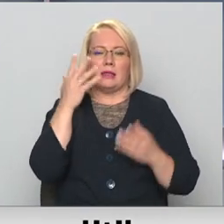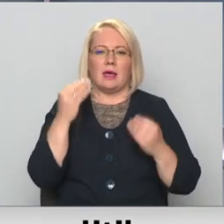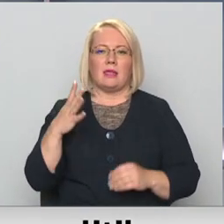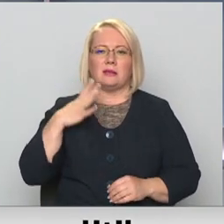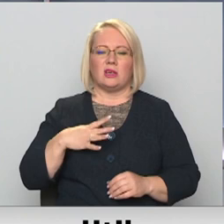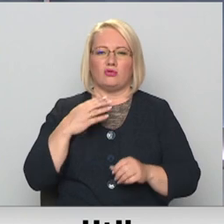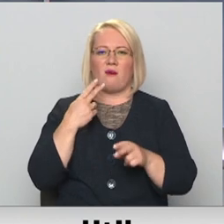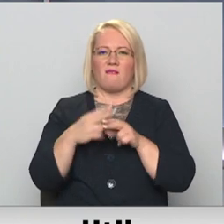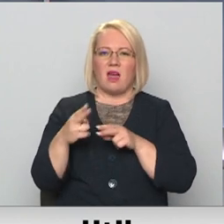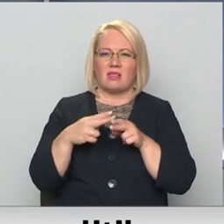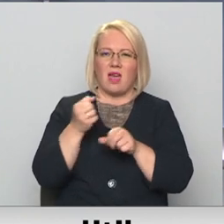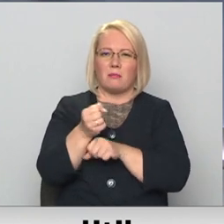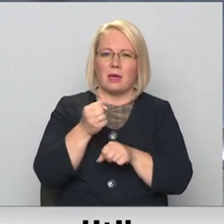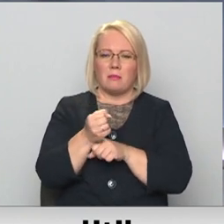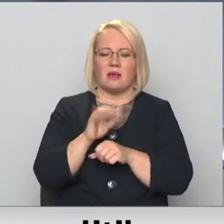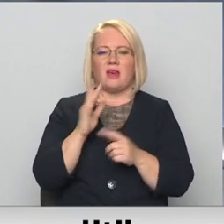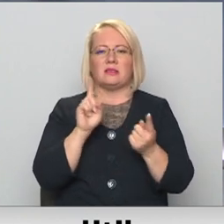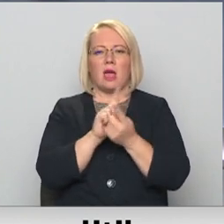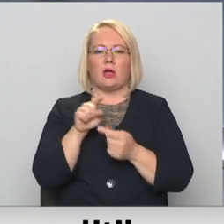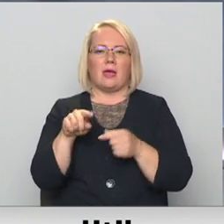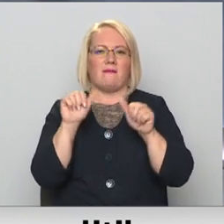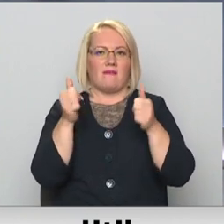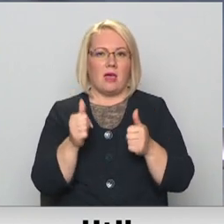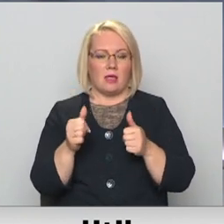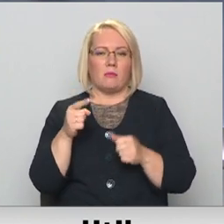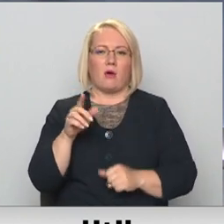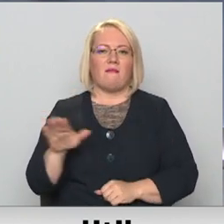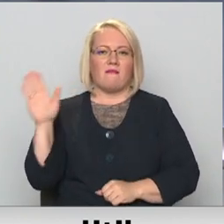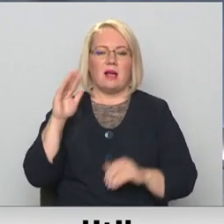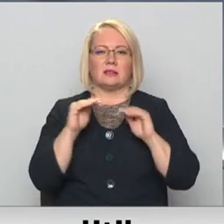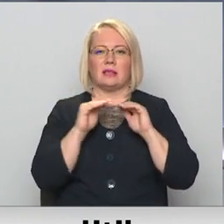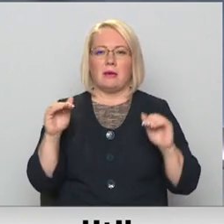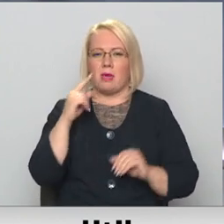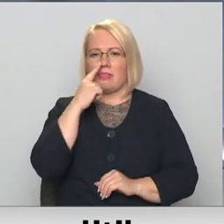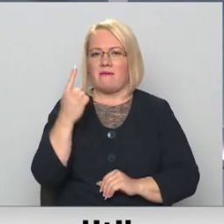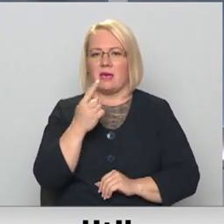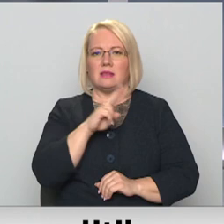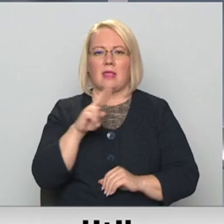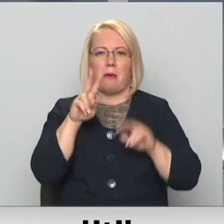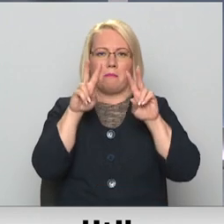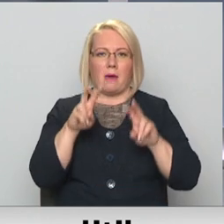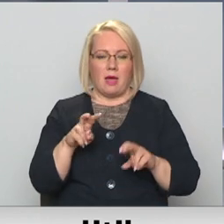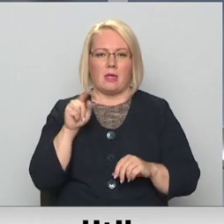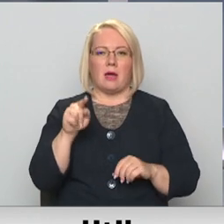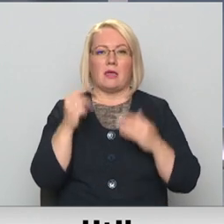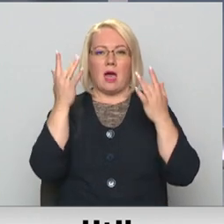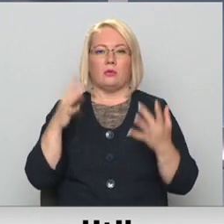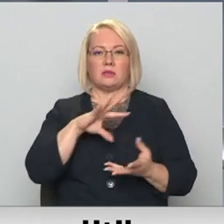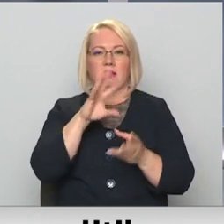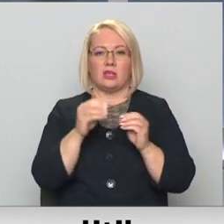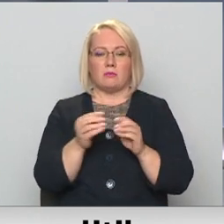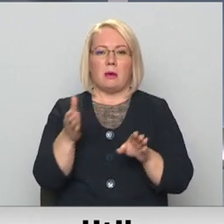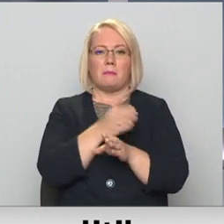vardarbības vai ir saskārušies ar kādu no tās veidiem, jo to valsts līmenī neviens nepēta. Ar šādu secinājumu pirms gada